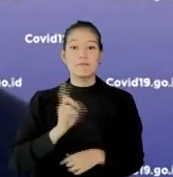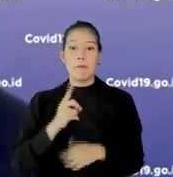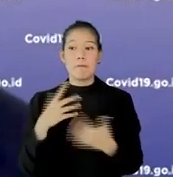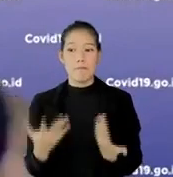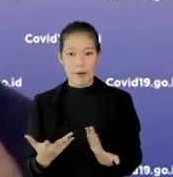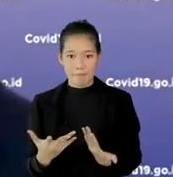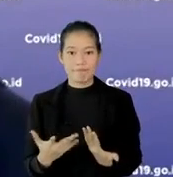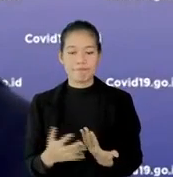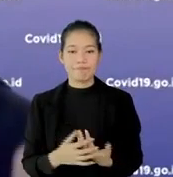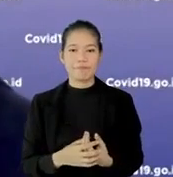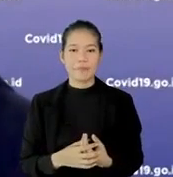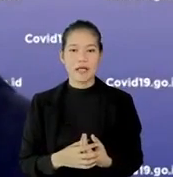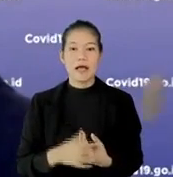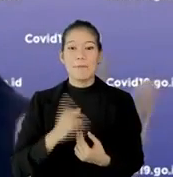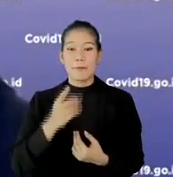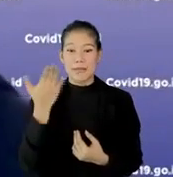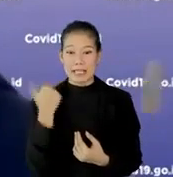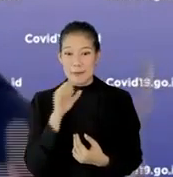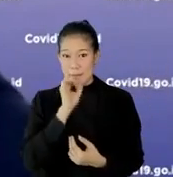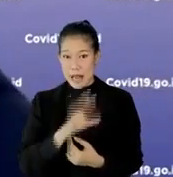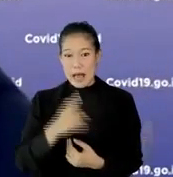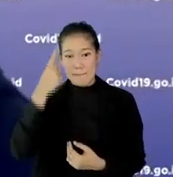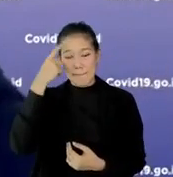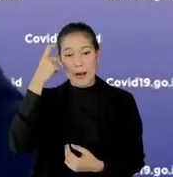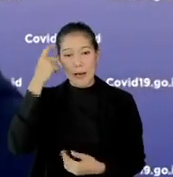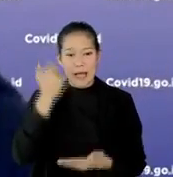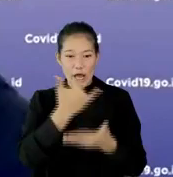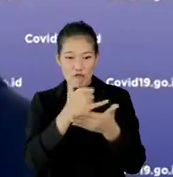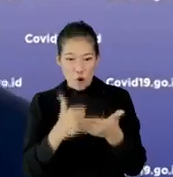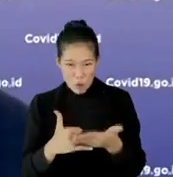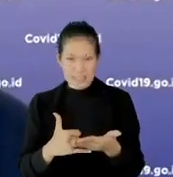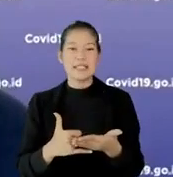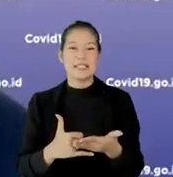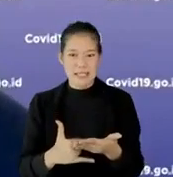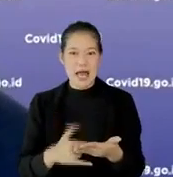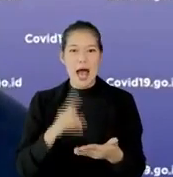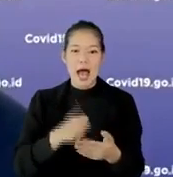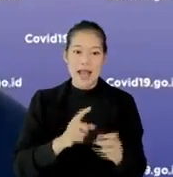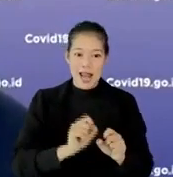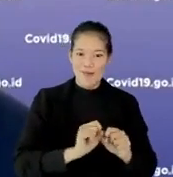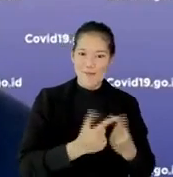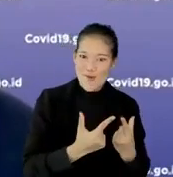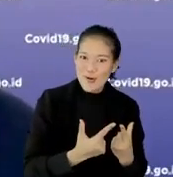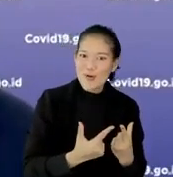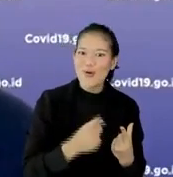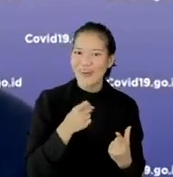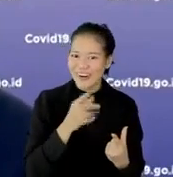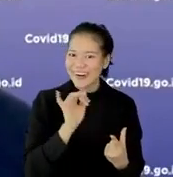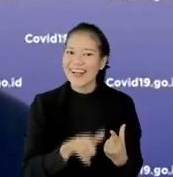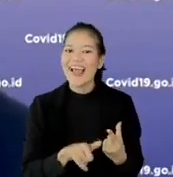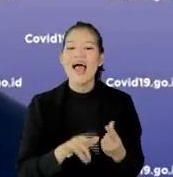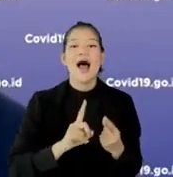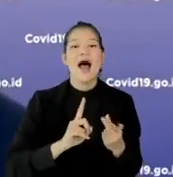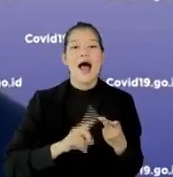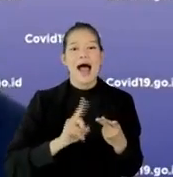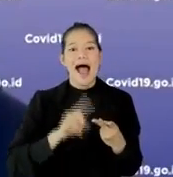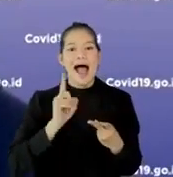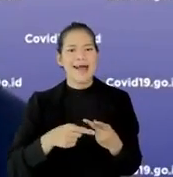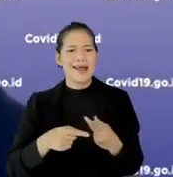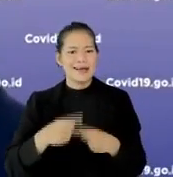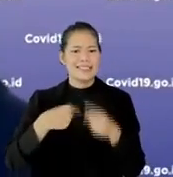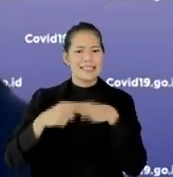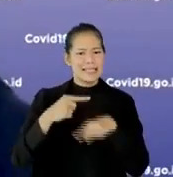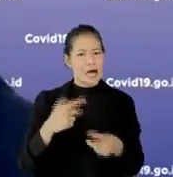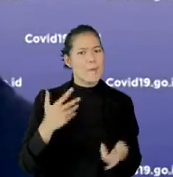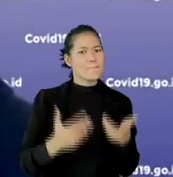karena seperti yang sudah terjadi, pembelajaran-pembelajaran sebelumnya, ada libur di sana, begitu ya, kemudian juga ada cerita,